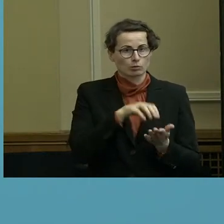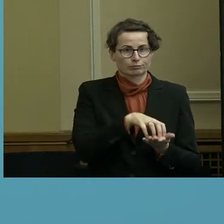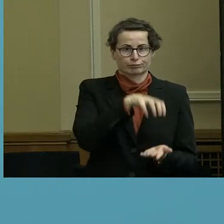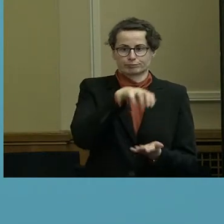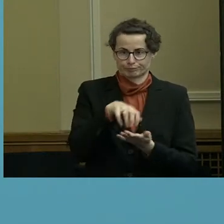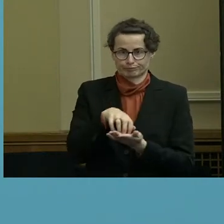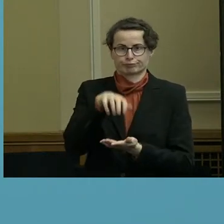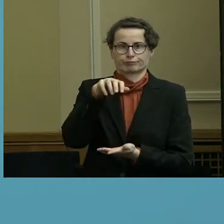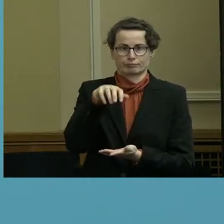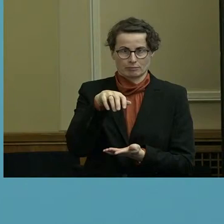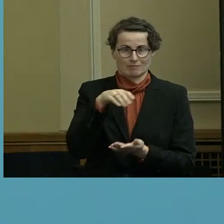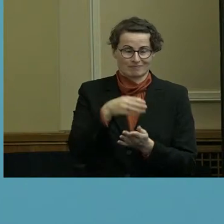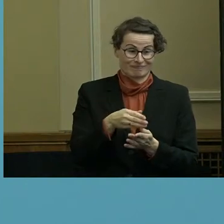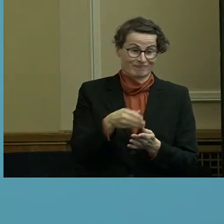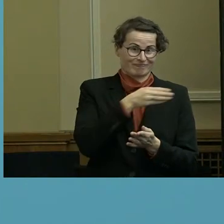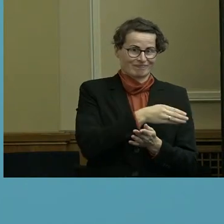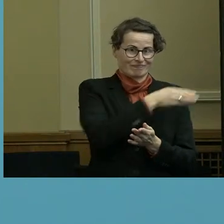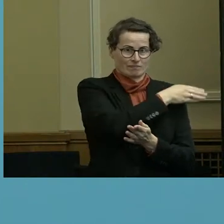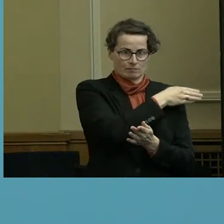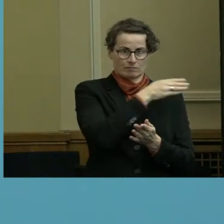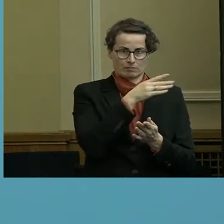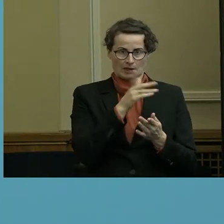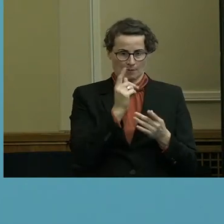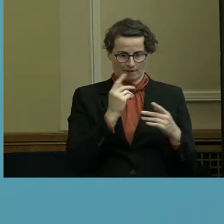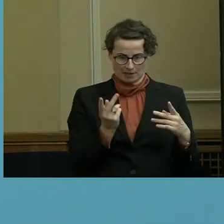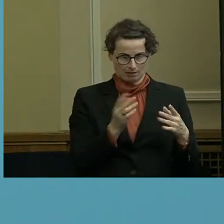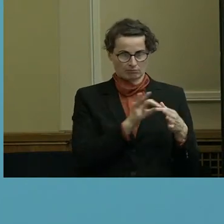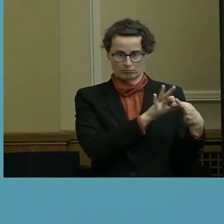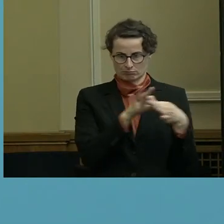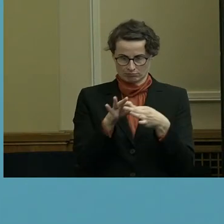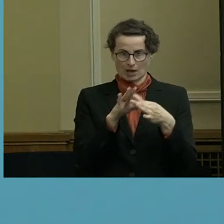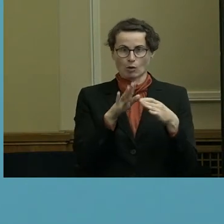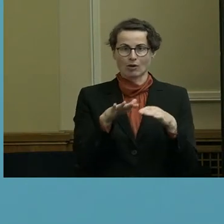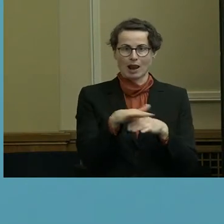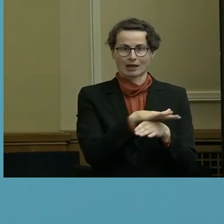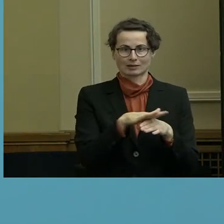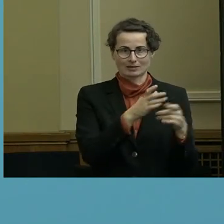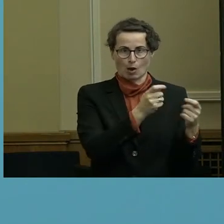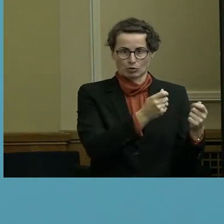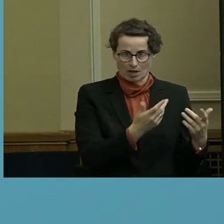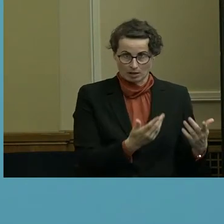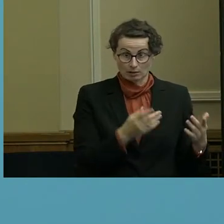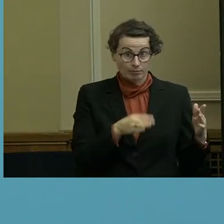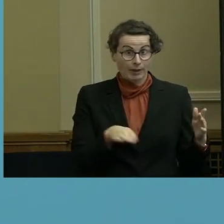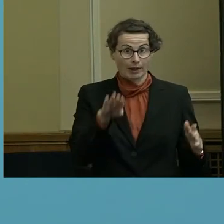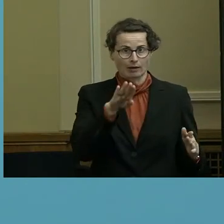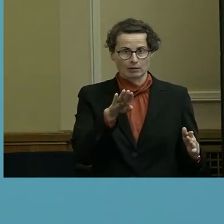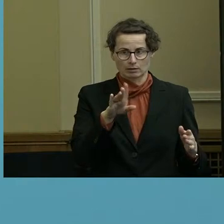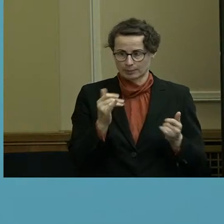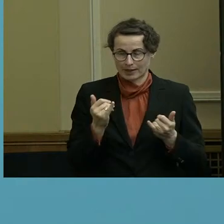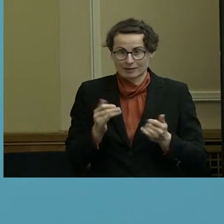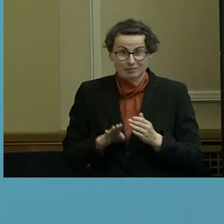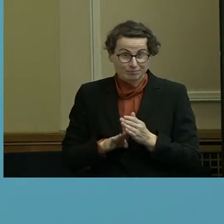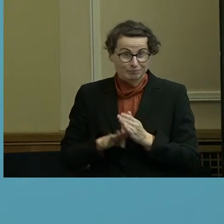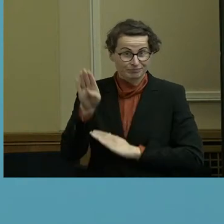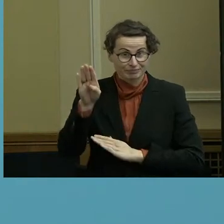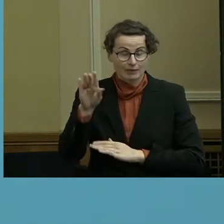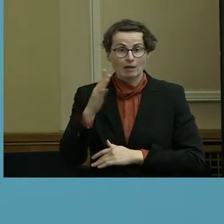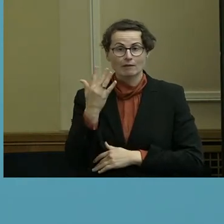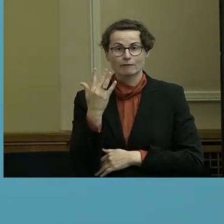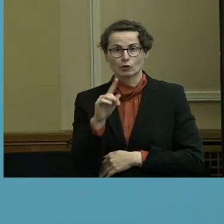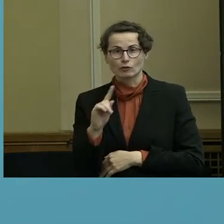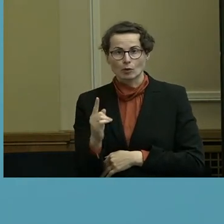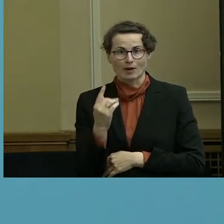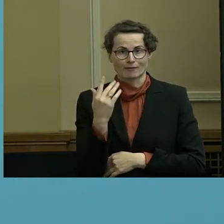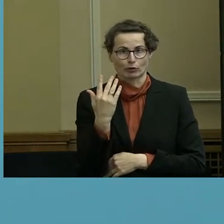im Landeshaushalt haben. Und insofern sind die 5,5 Milliarden sind